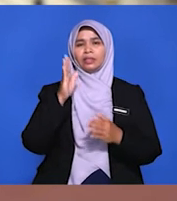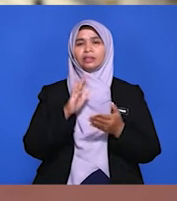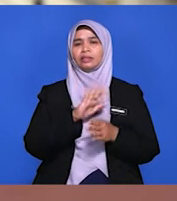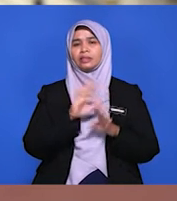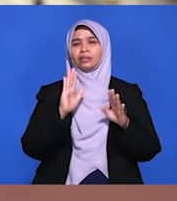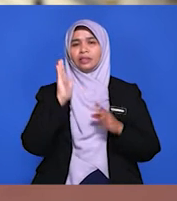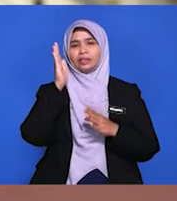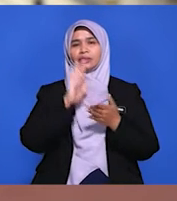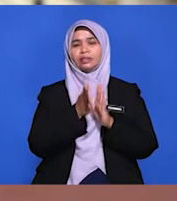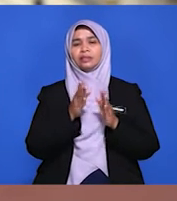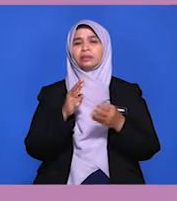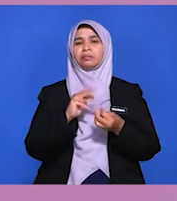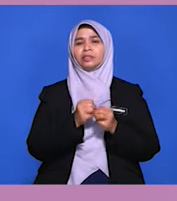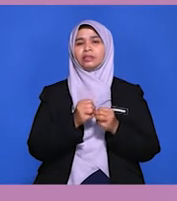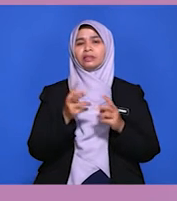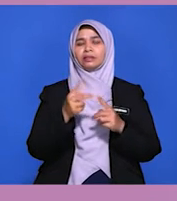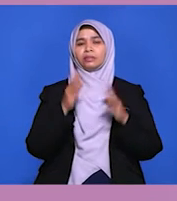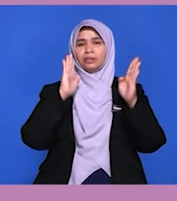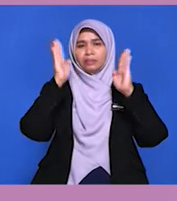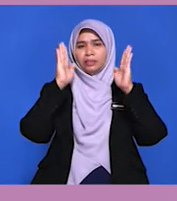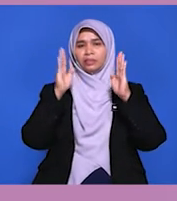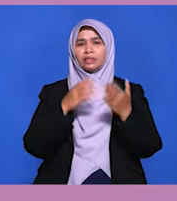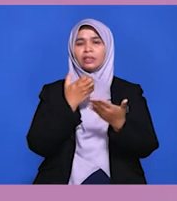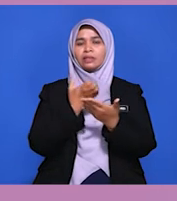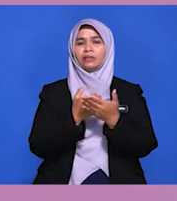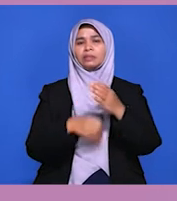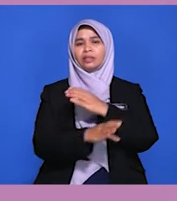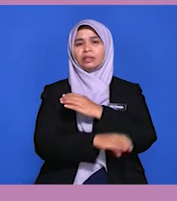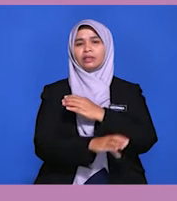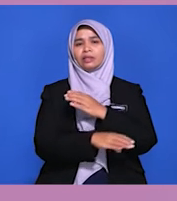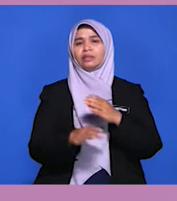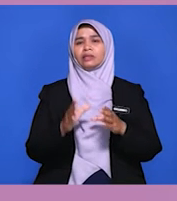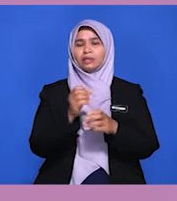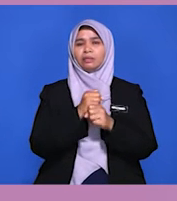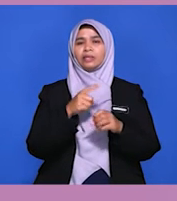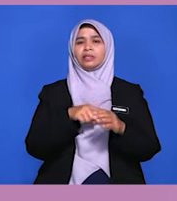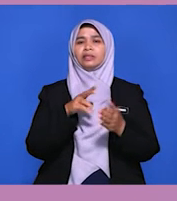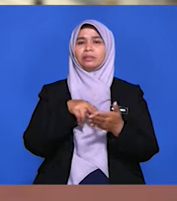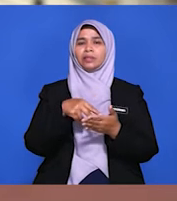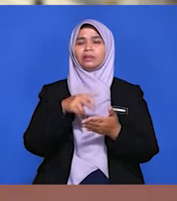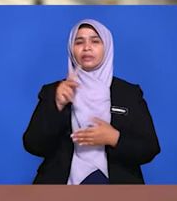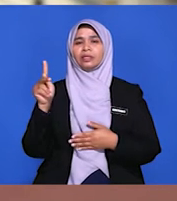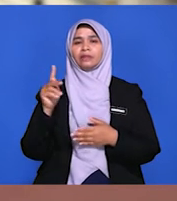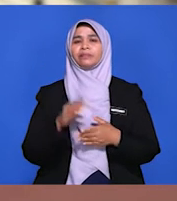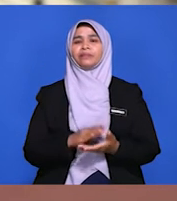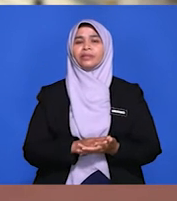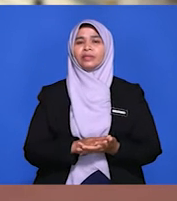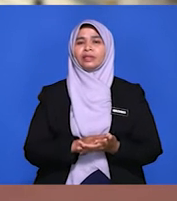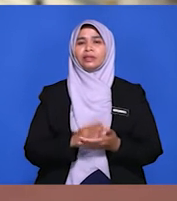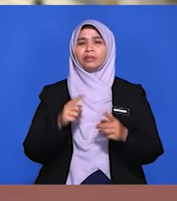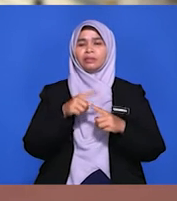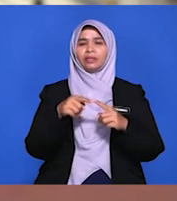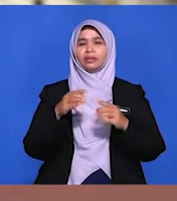berkonflik dengan Malaysia. Yang kedua, ekonomi negara dapat dibangunkan. Apabila Malaysia